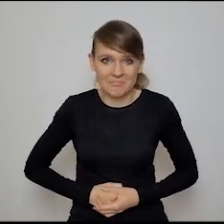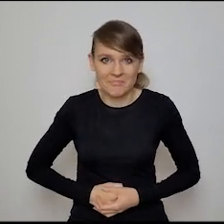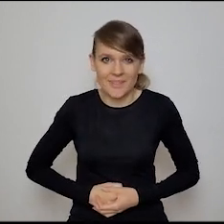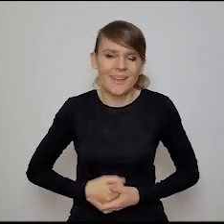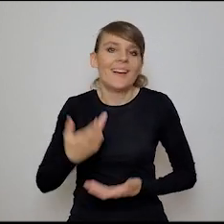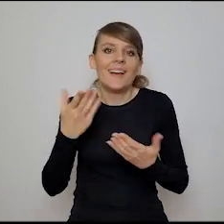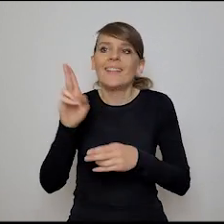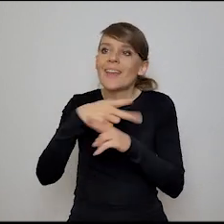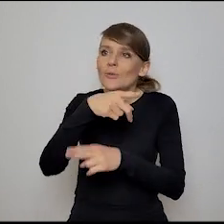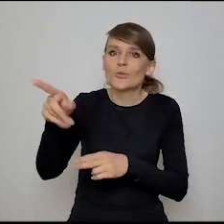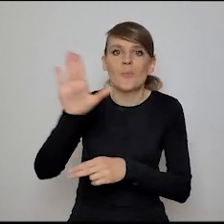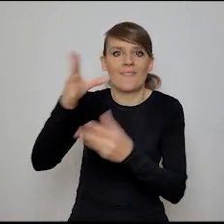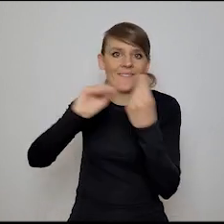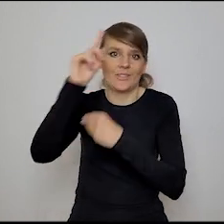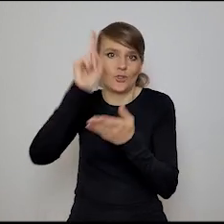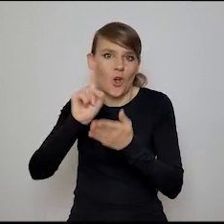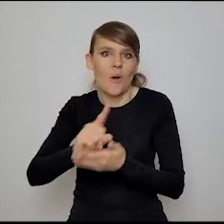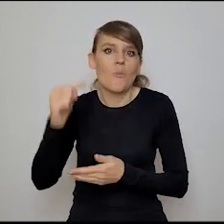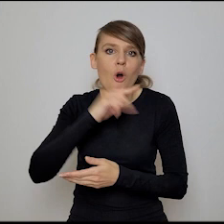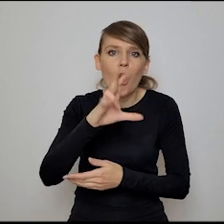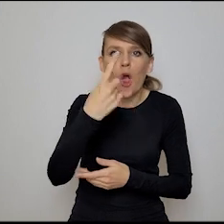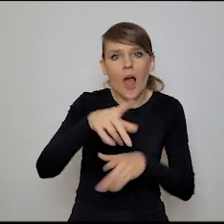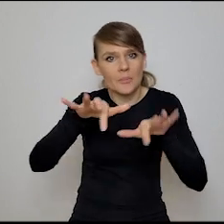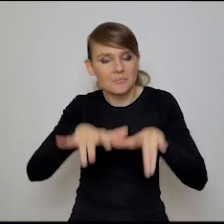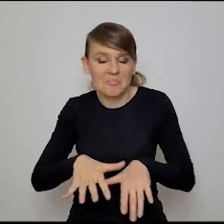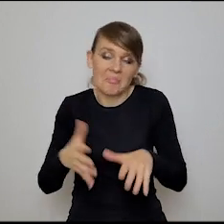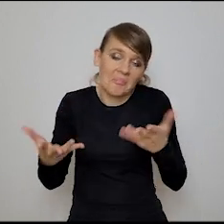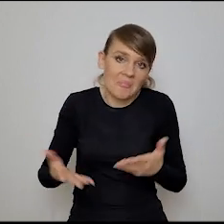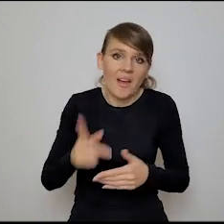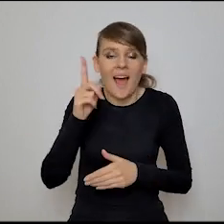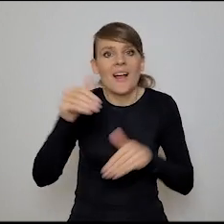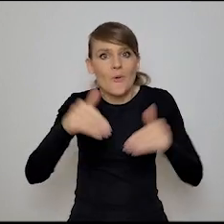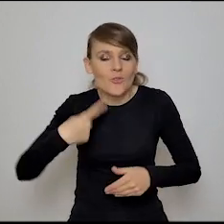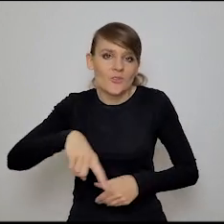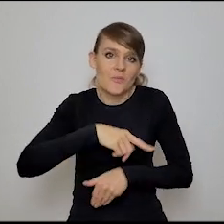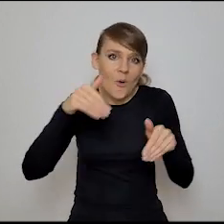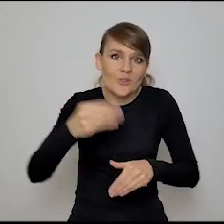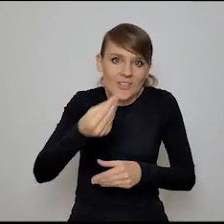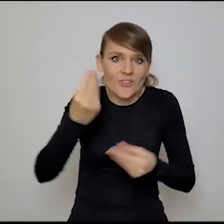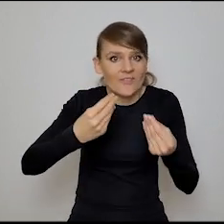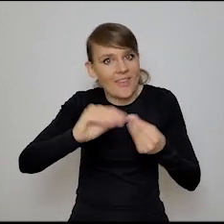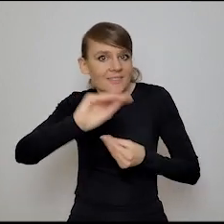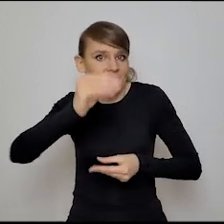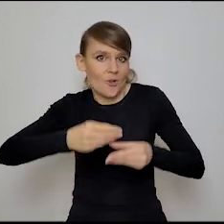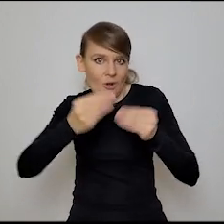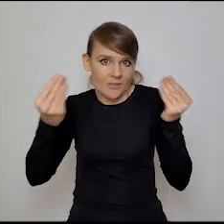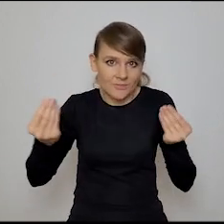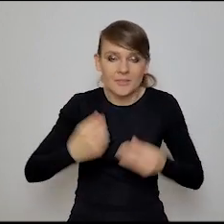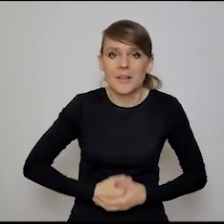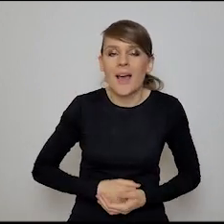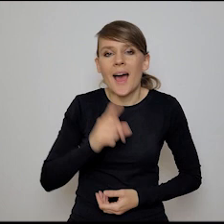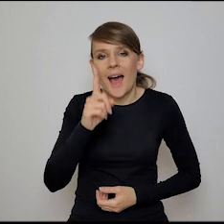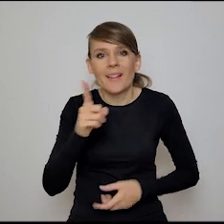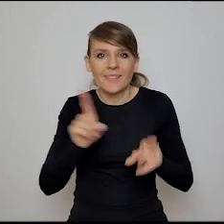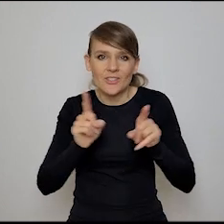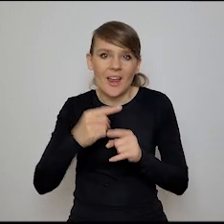bo niektórzy są bardziej uzdolnieni, jeśli chodzi o pisanie kodu, inni bardziej, no ale może moglibyśmy pójść z tym jeszcze dalej, no jest jakiś trade-off, ale z drugiej